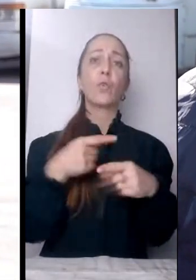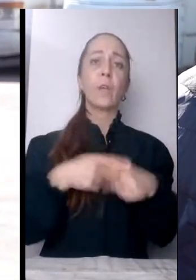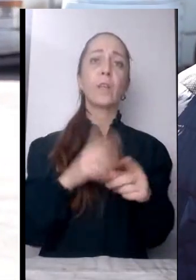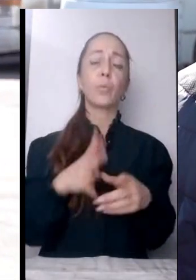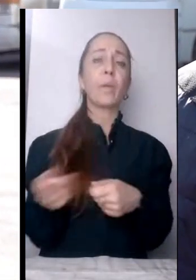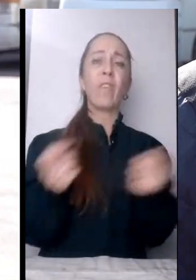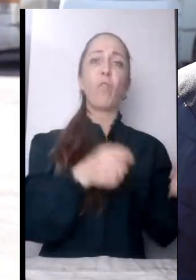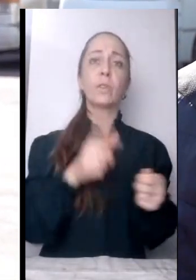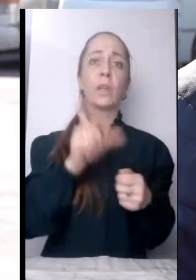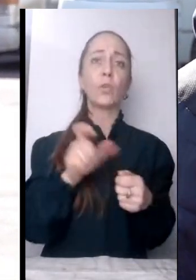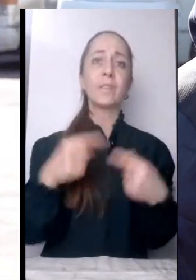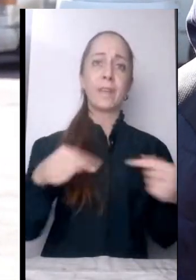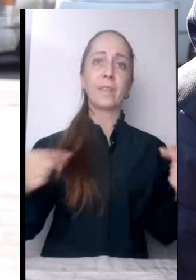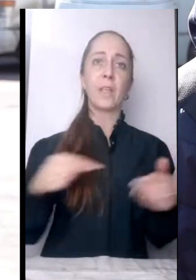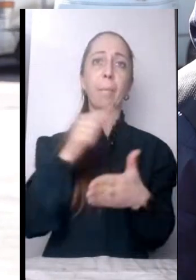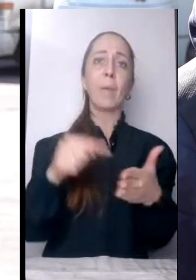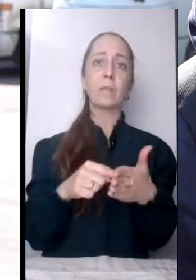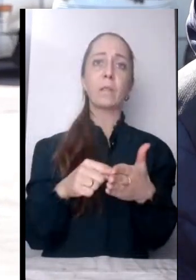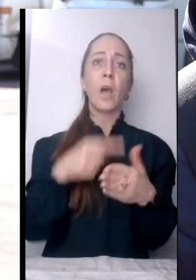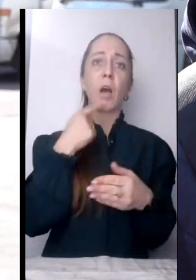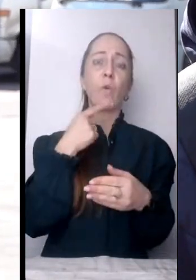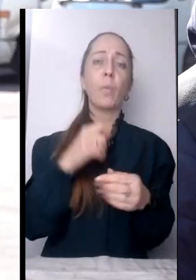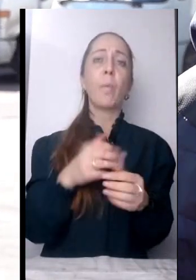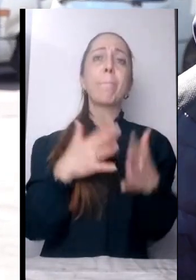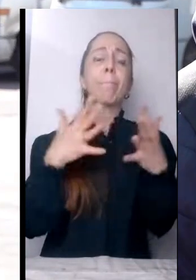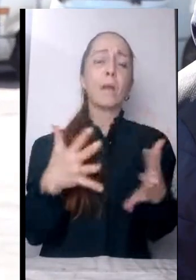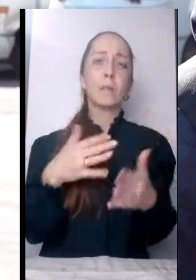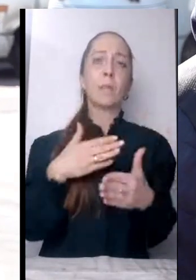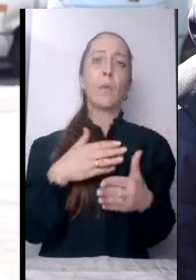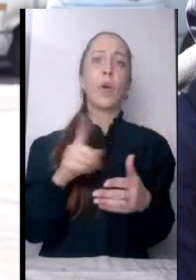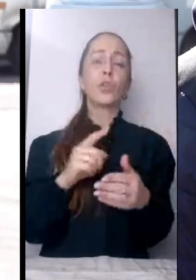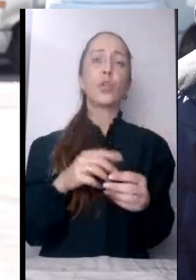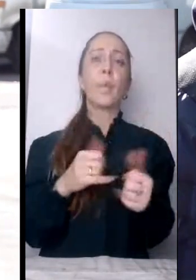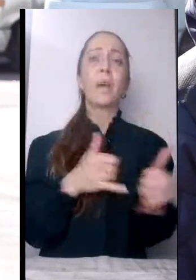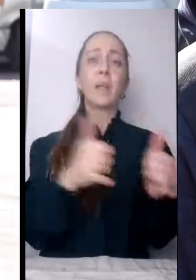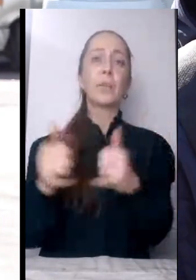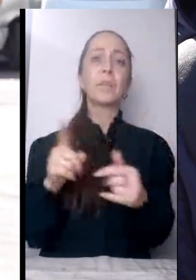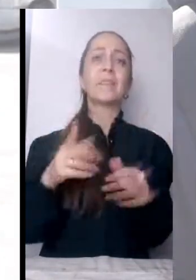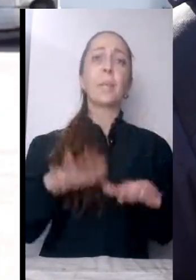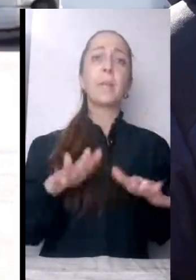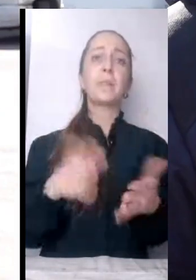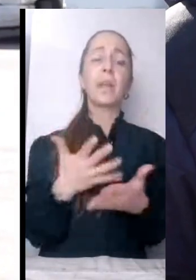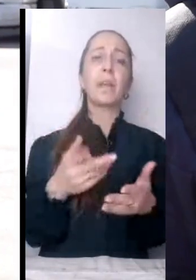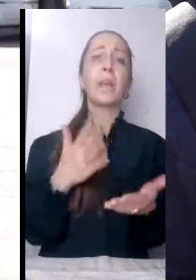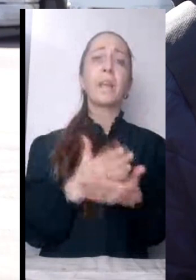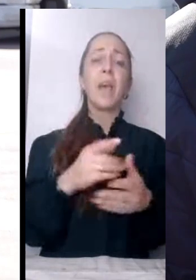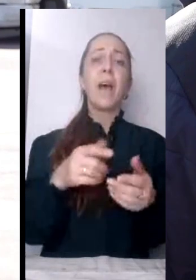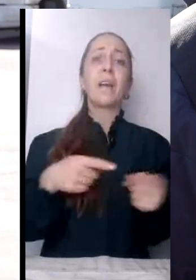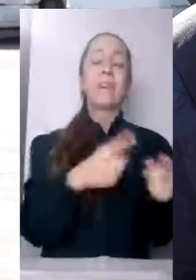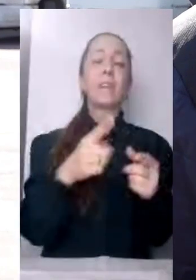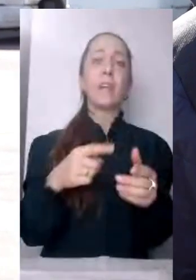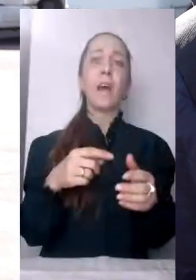робимо по максимуму для того, щоб забезпечити ті міста, де зараз лінія зіткнення, для евакуації населення. Є області, які